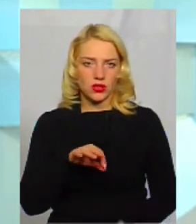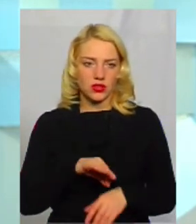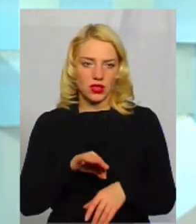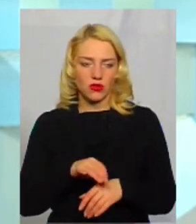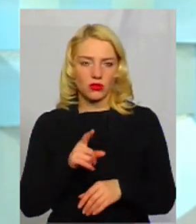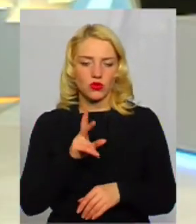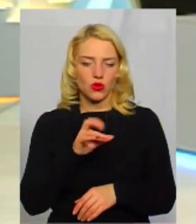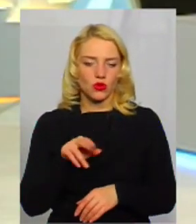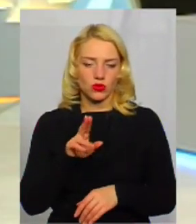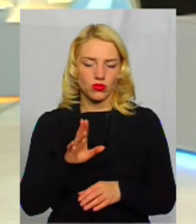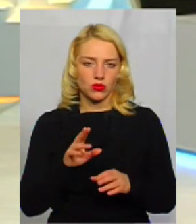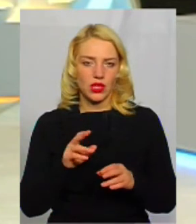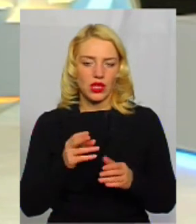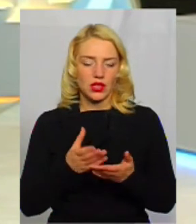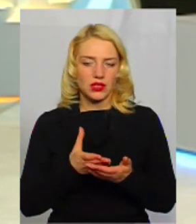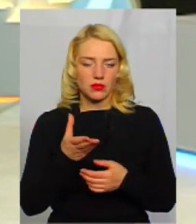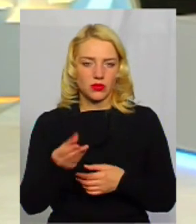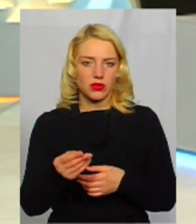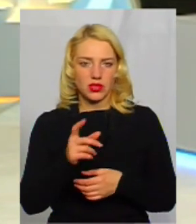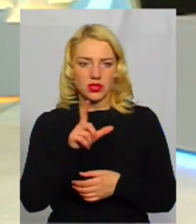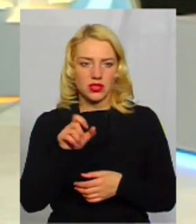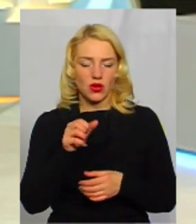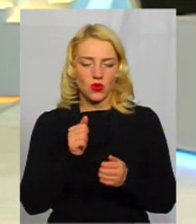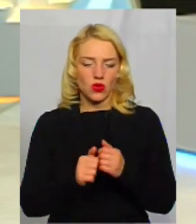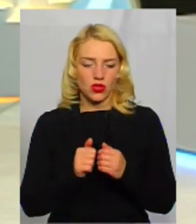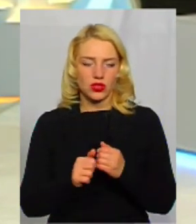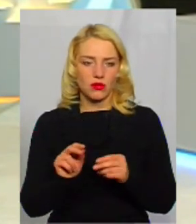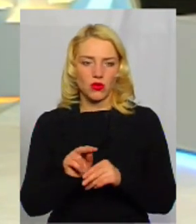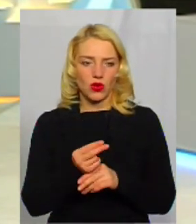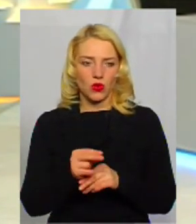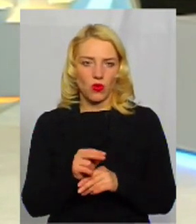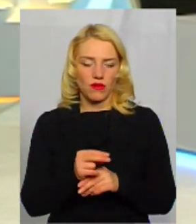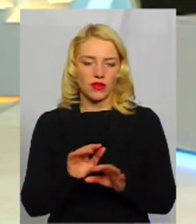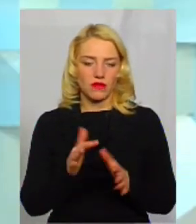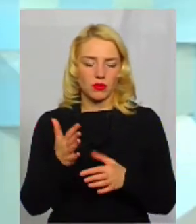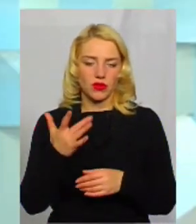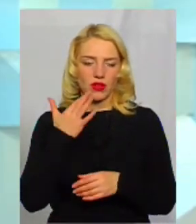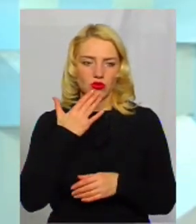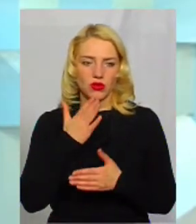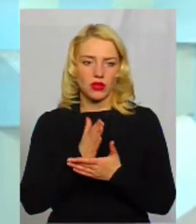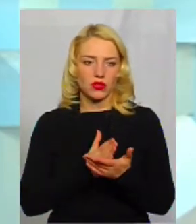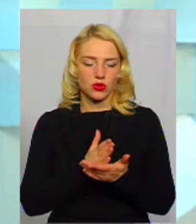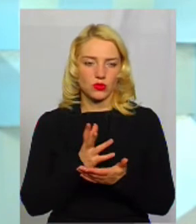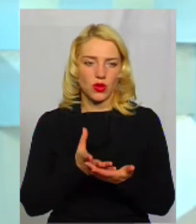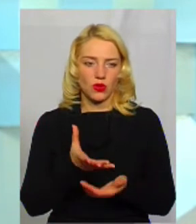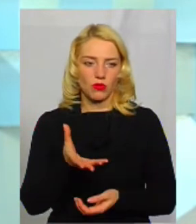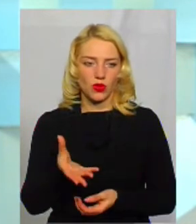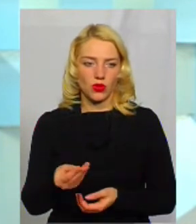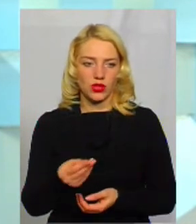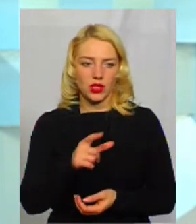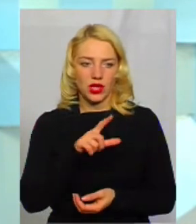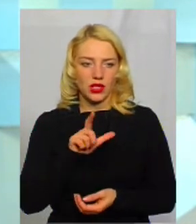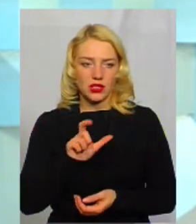оплачуватися за кожний випадок. Ще разом скажу, за кожен пролікований випадок Національна служба оплотить